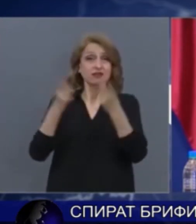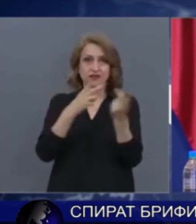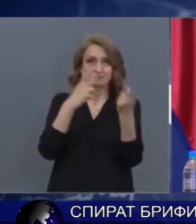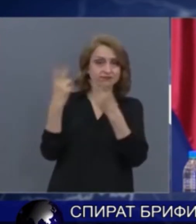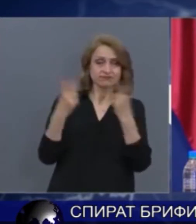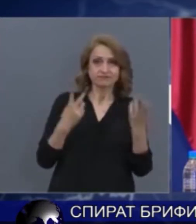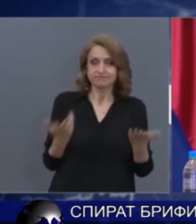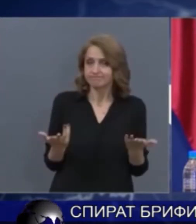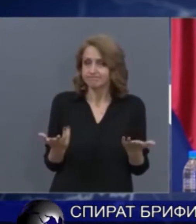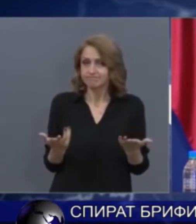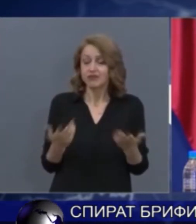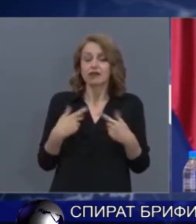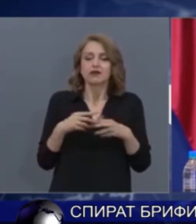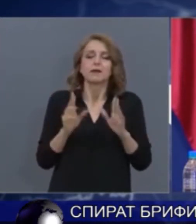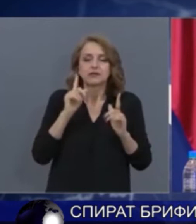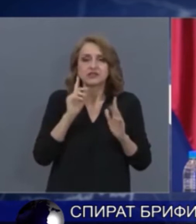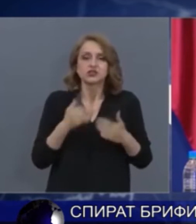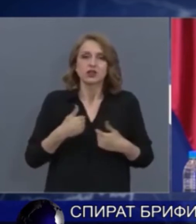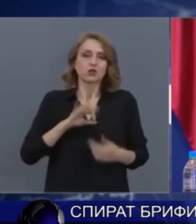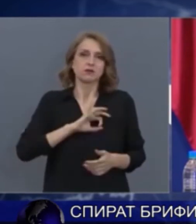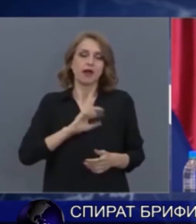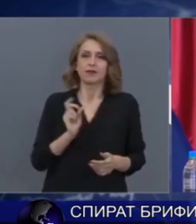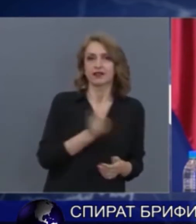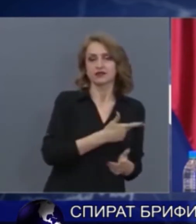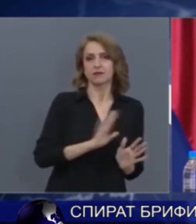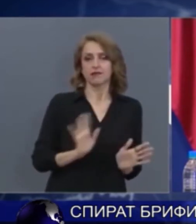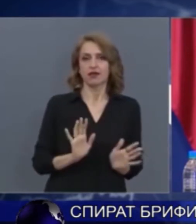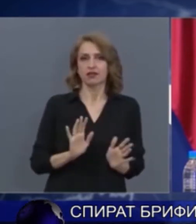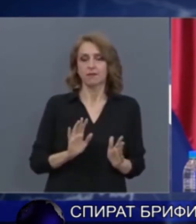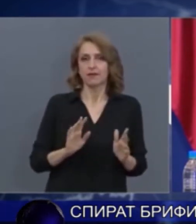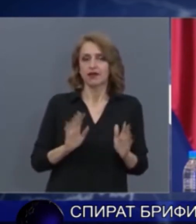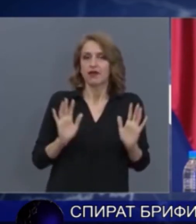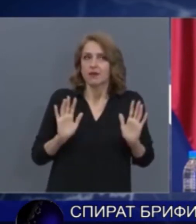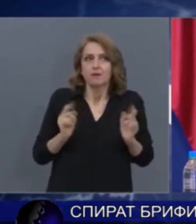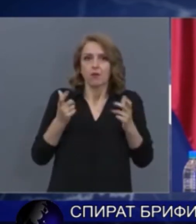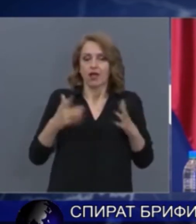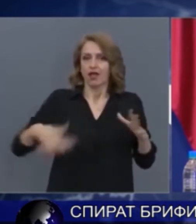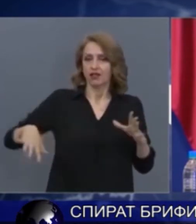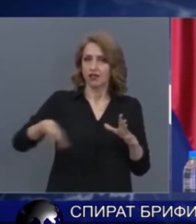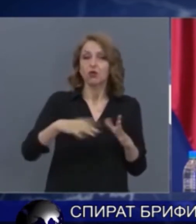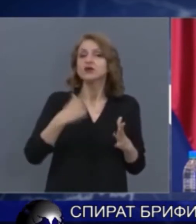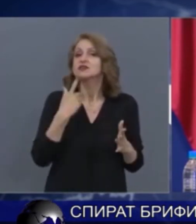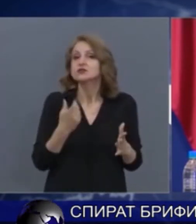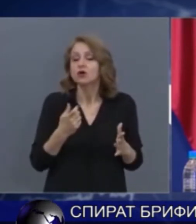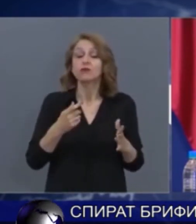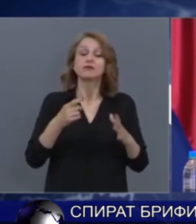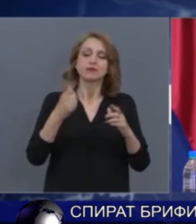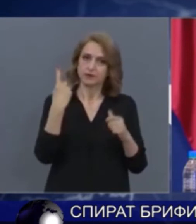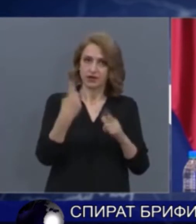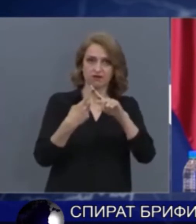Мисля, че ние го избегнахме. Избегнахме го поради няколко причини. Дисциплината на народа.